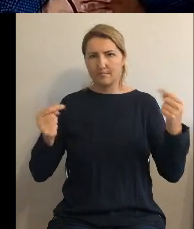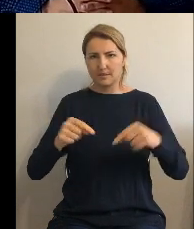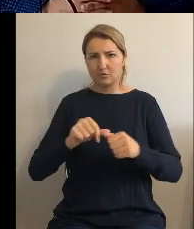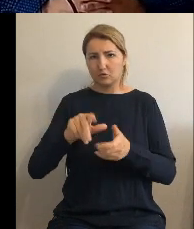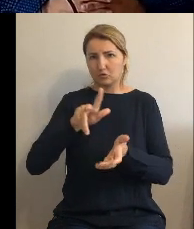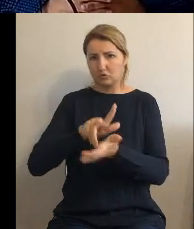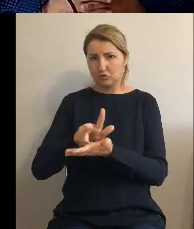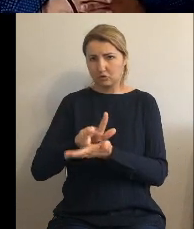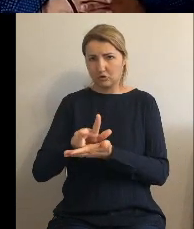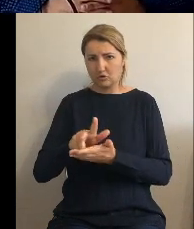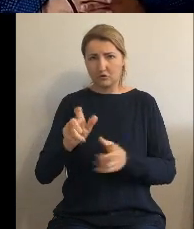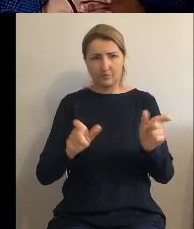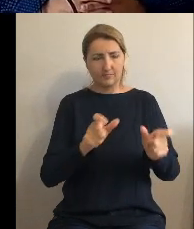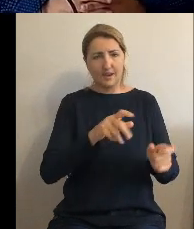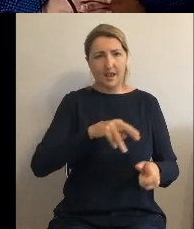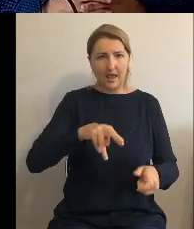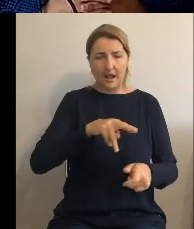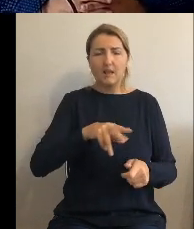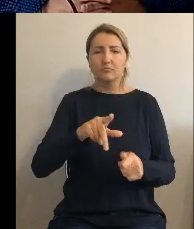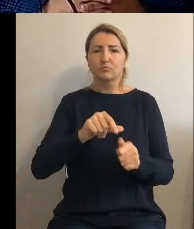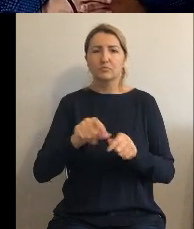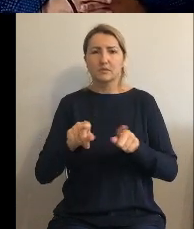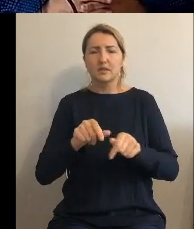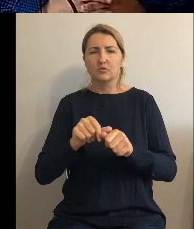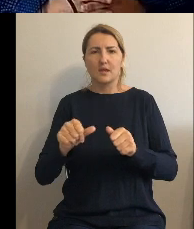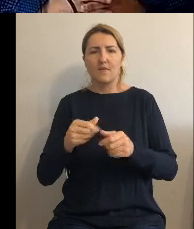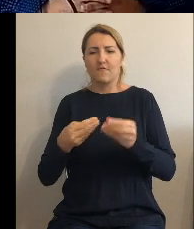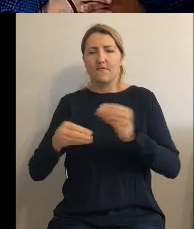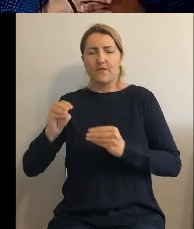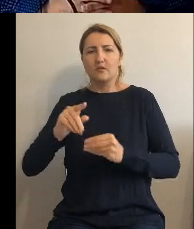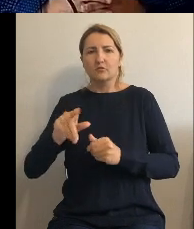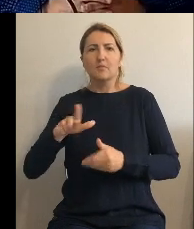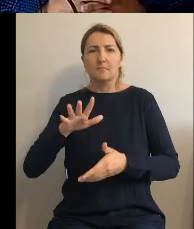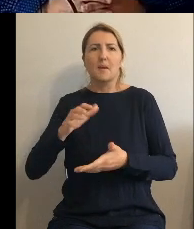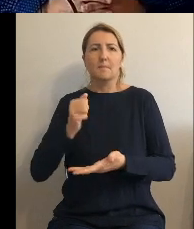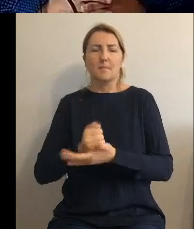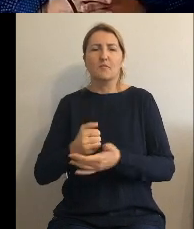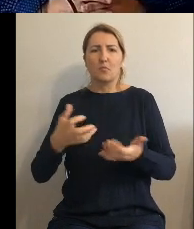kworum, w którym Rada może obradować, podejmować prawomocne uchwały i decyzje.